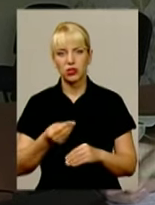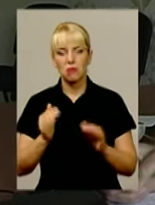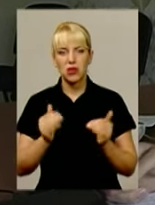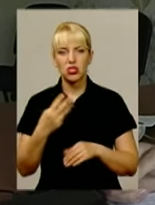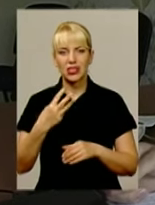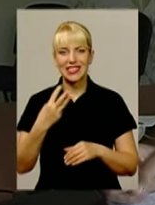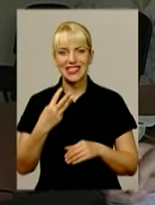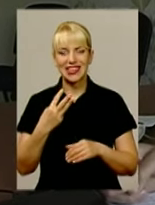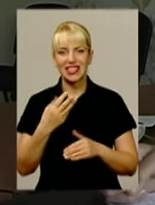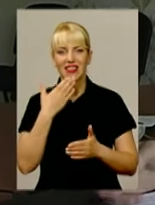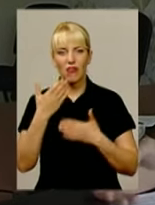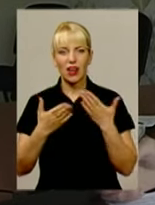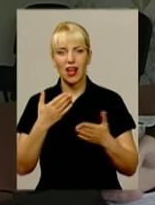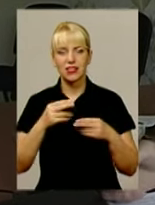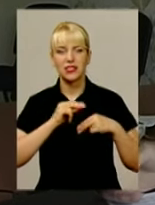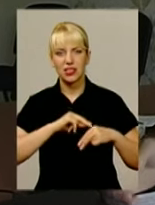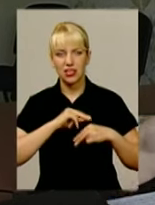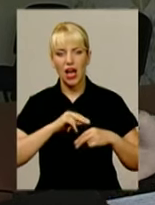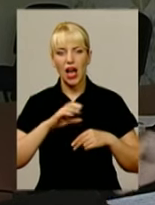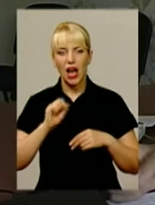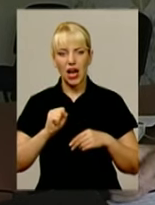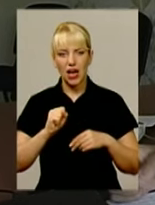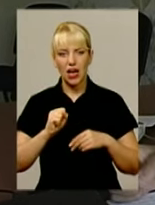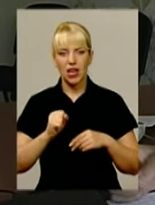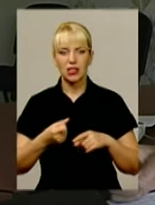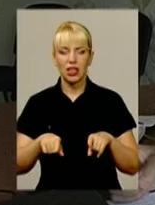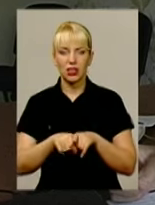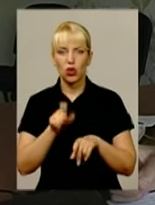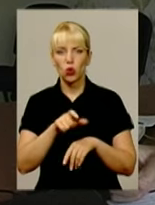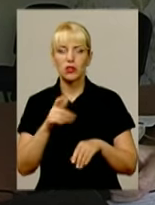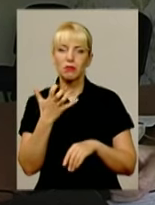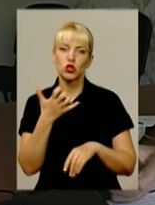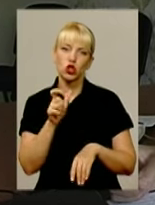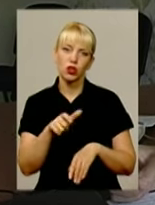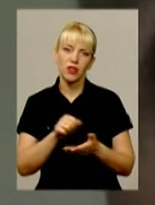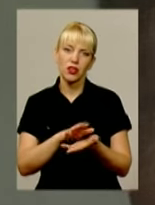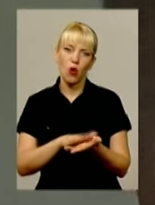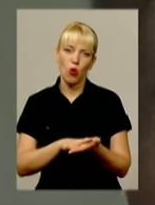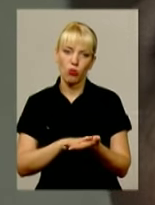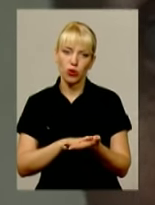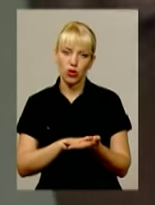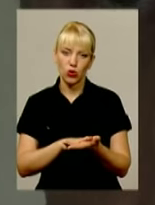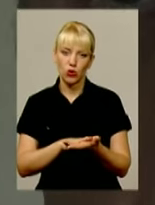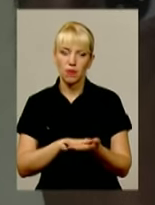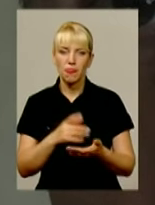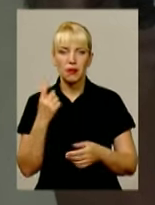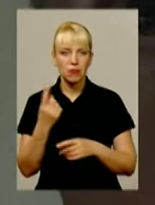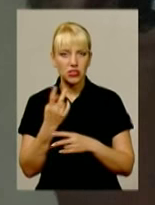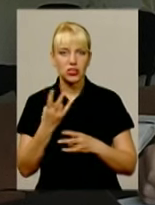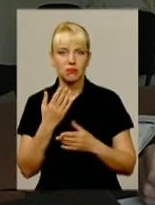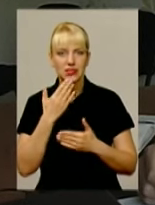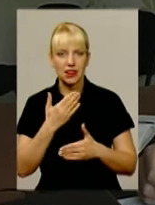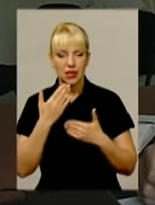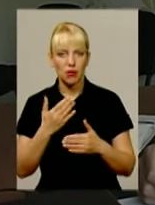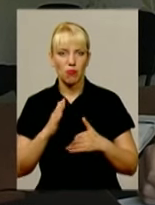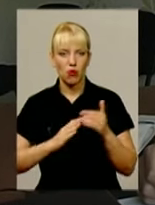вакансій юристів, а таких осіб більше 500 чоловік перебувало на обліку. Перш за все, затребовані професії